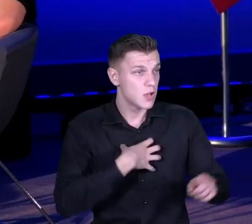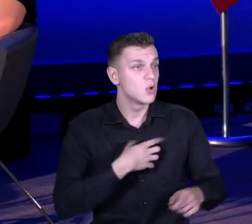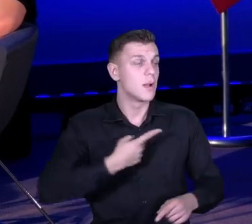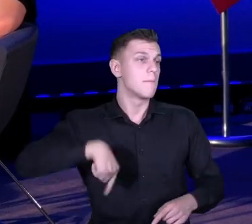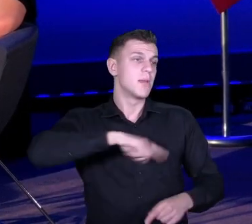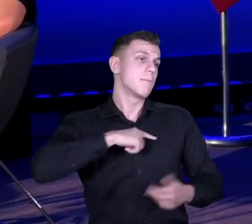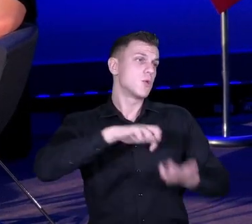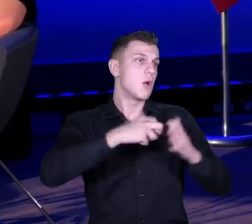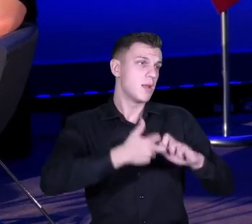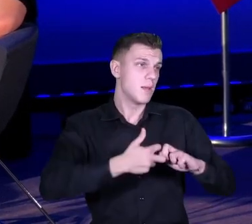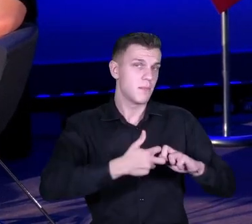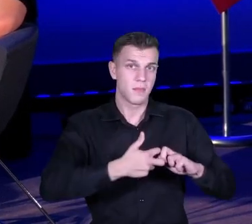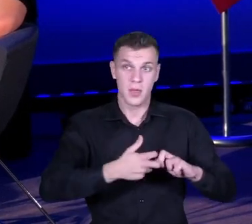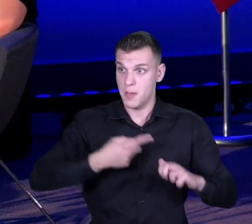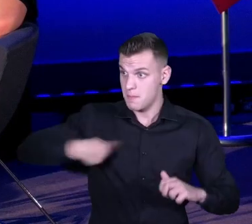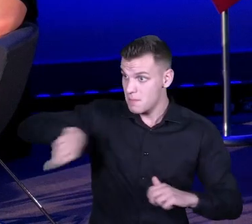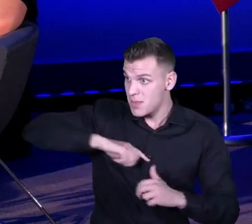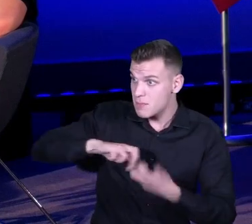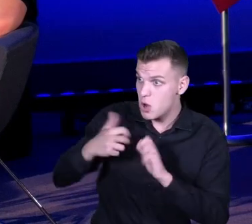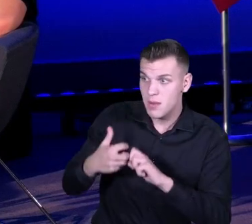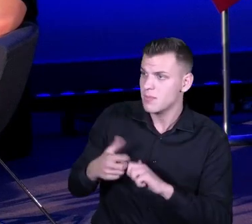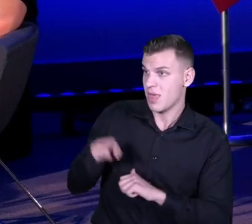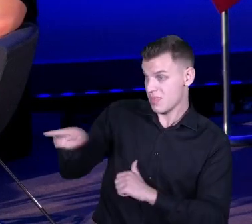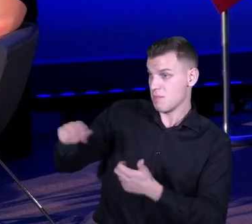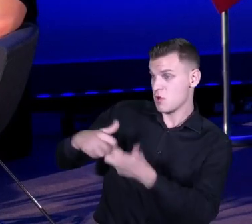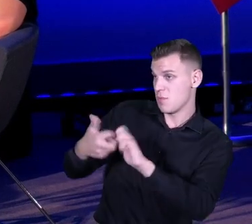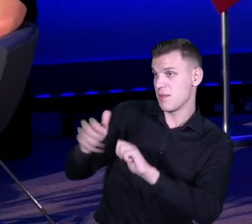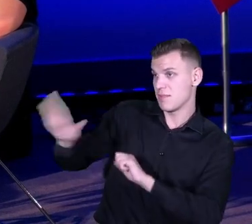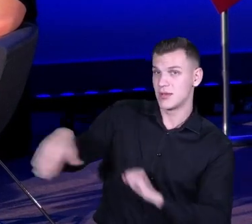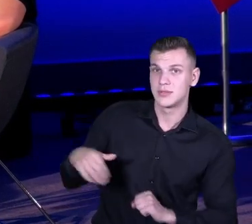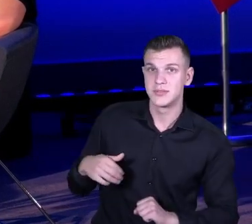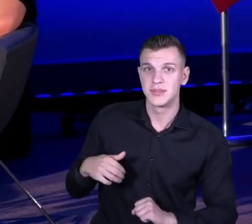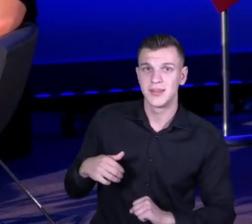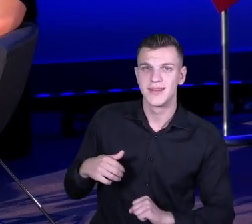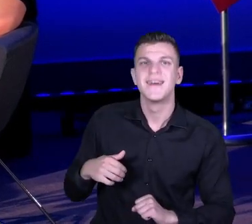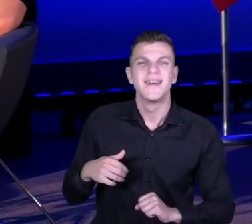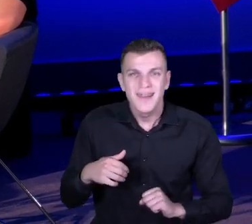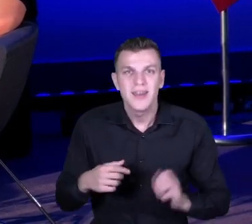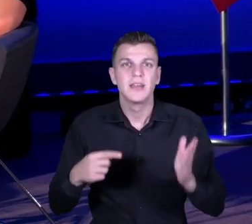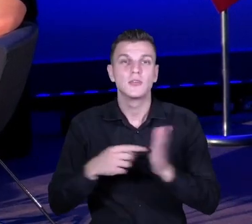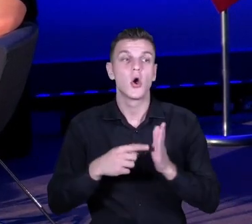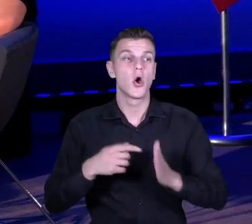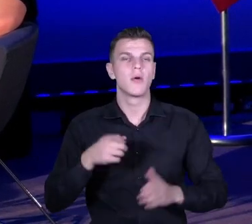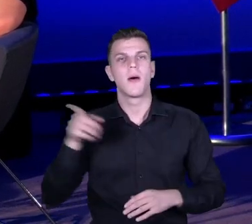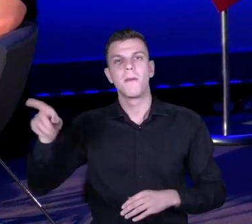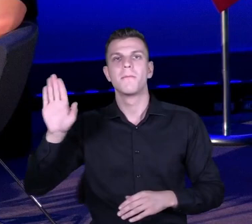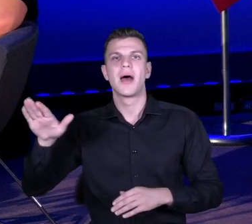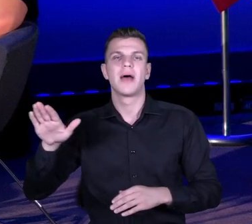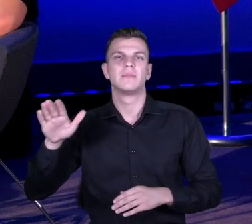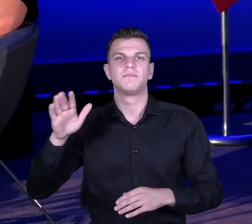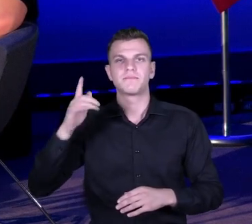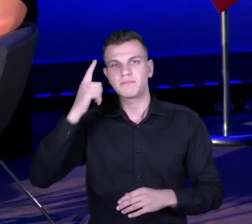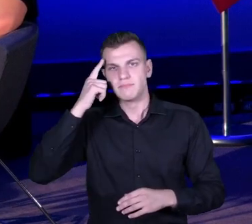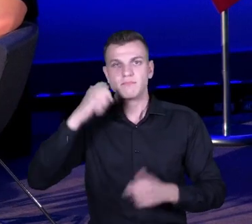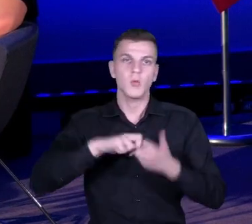problem? Wie, ja nie mam problemu, pan ma. Więc pan kierownik już wie, że przychodzi, jak ma dylemat, rozwiązania, jak ma dwa, które jest